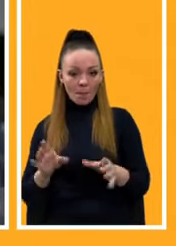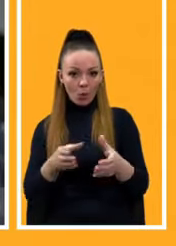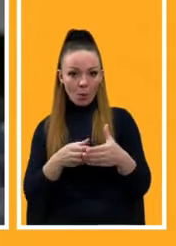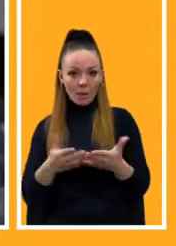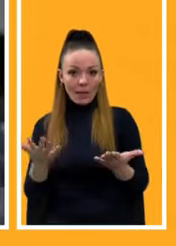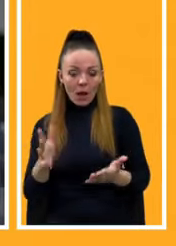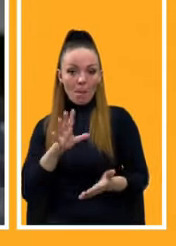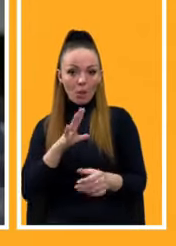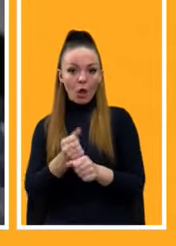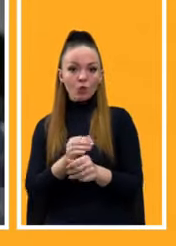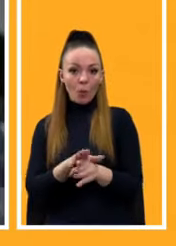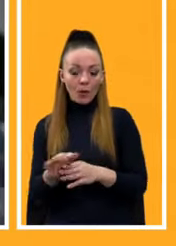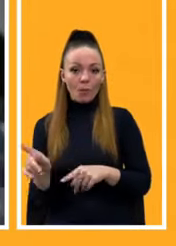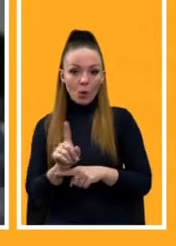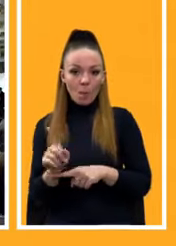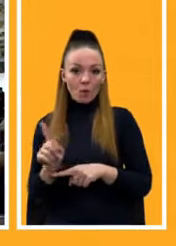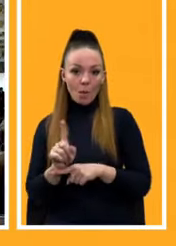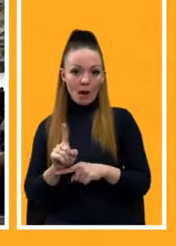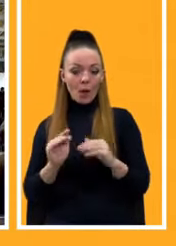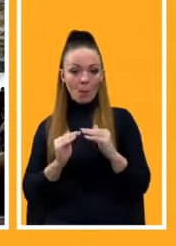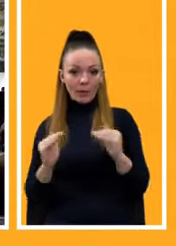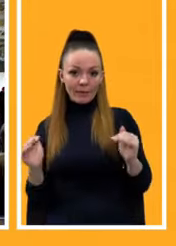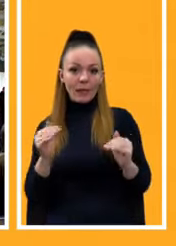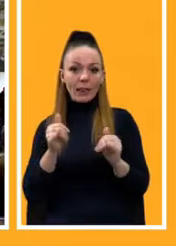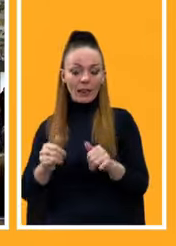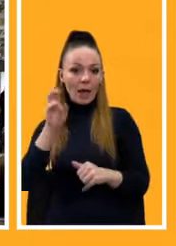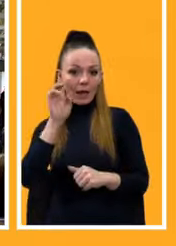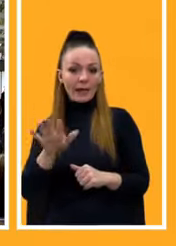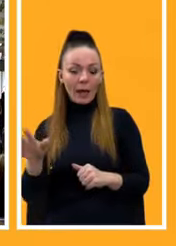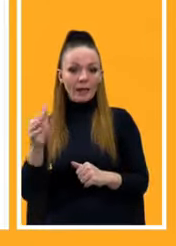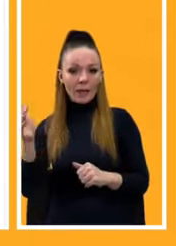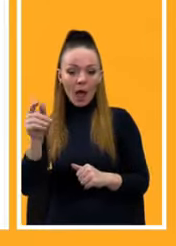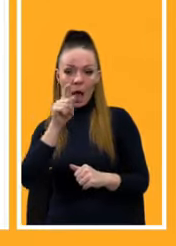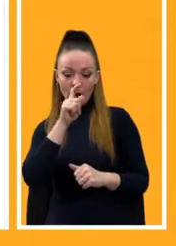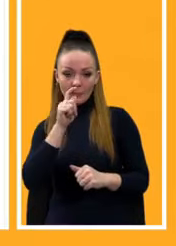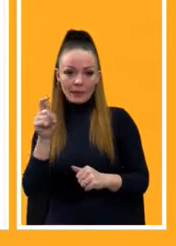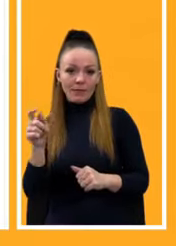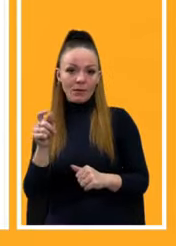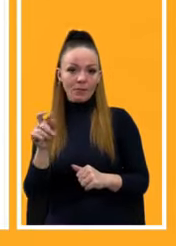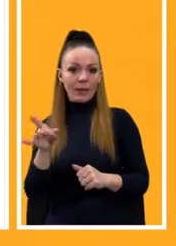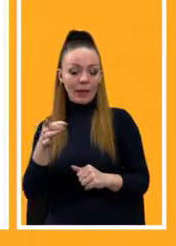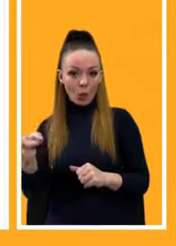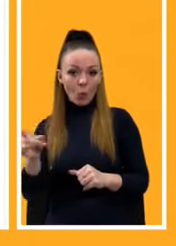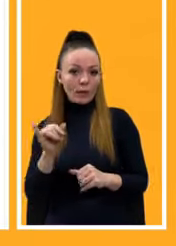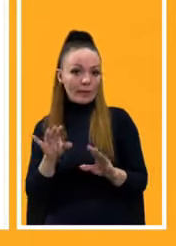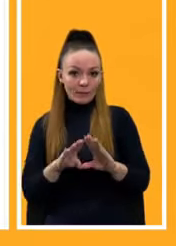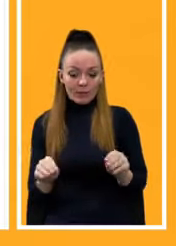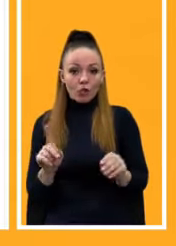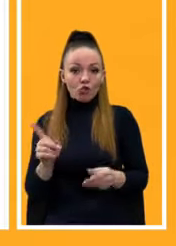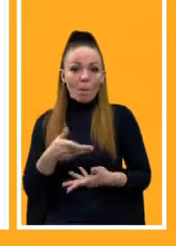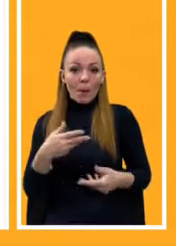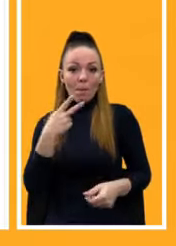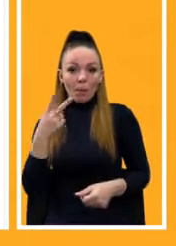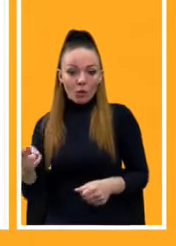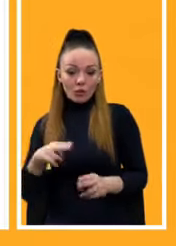була зроблена нормально, на нормальному рівні для країн того арабського регіону, да? І все. І те, що ми побачили, це